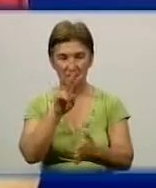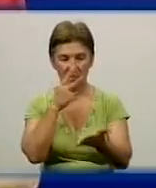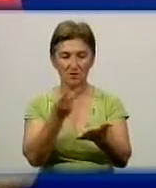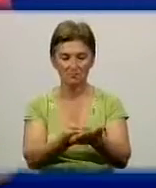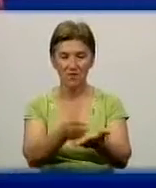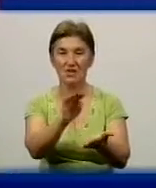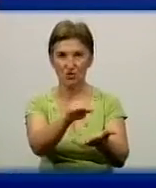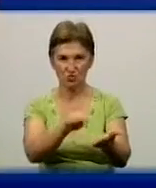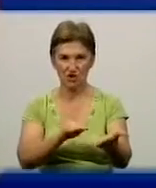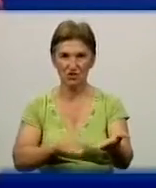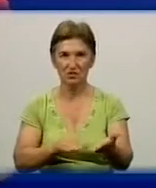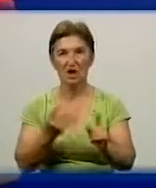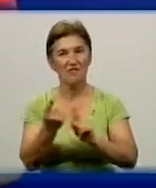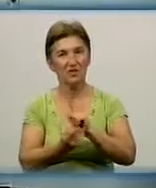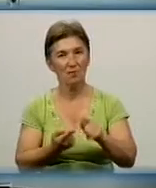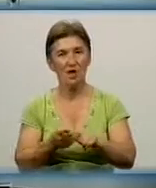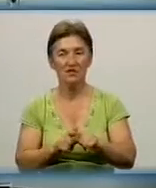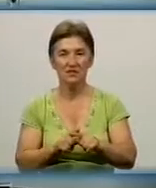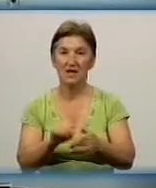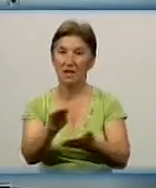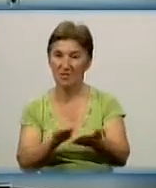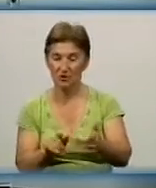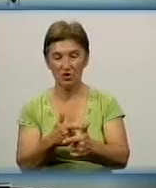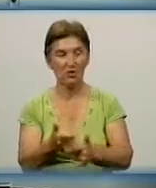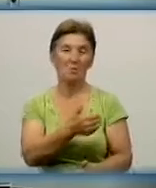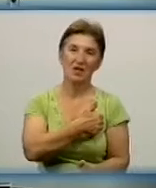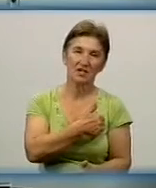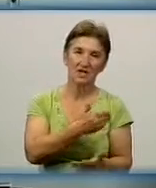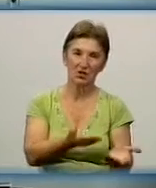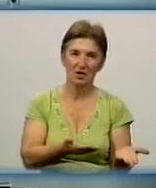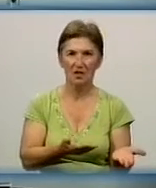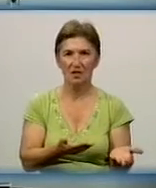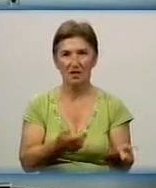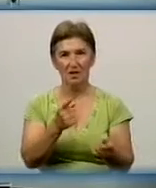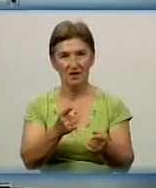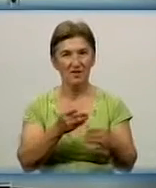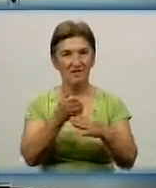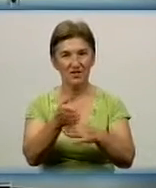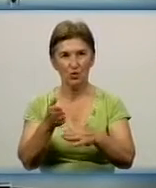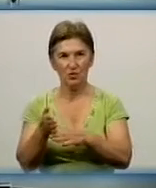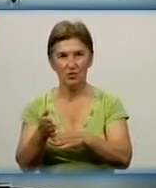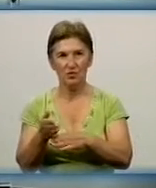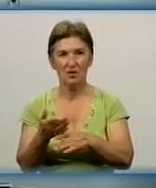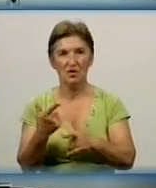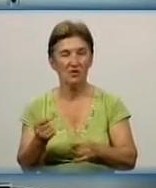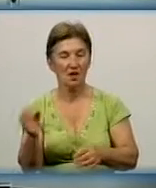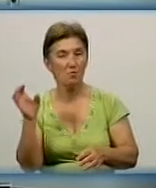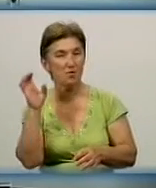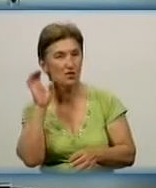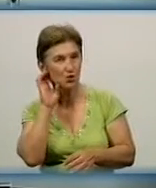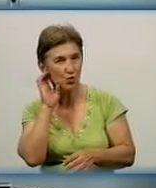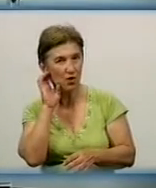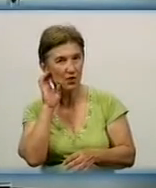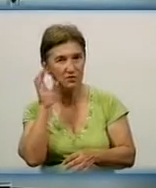чи це тільки такі прагнення? А відвідуваю різні регіони і прислухаюся до людей.